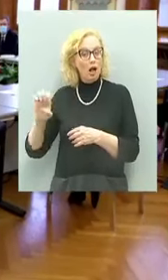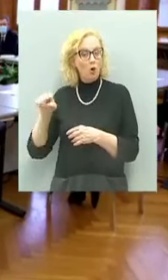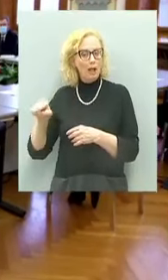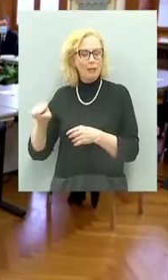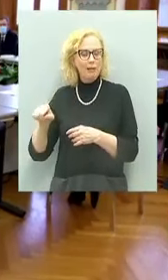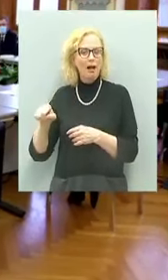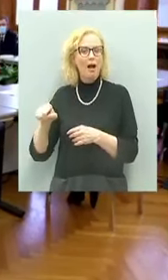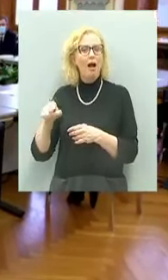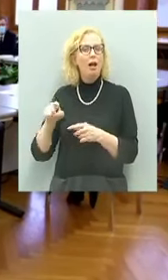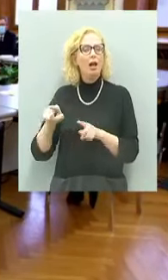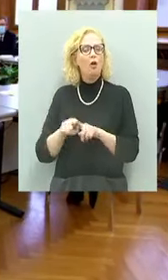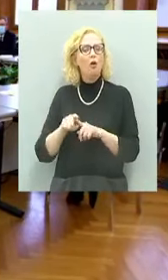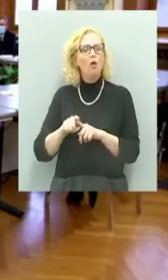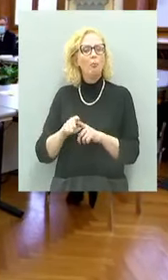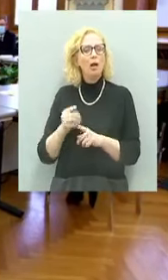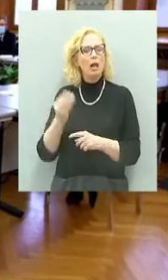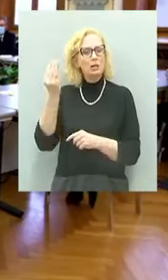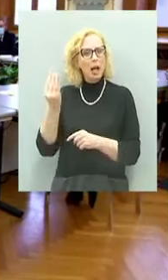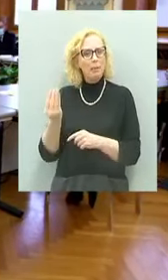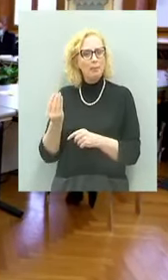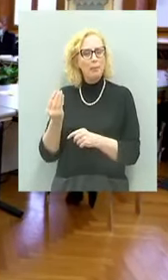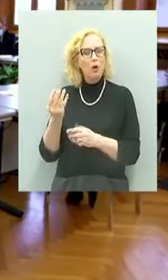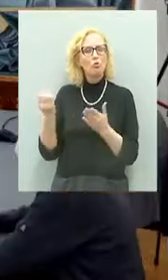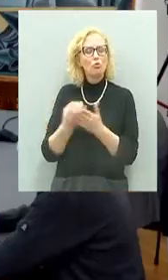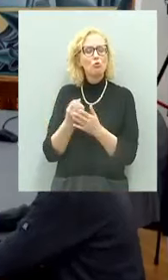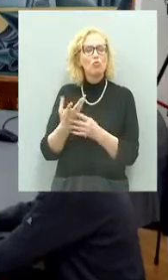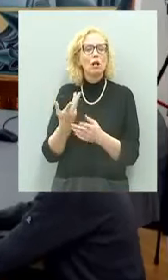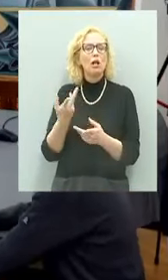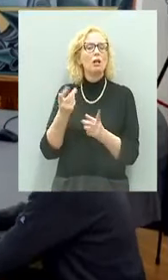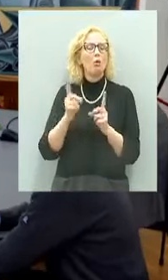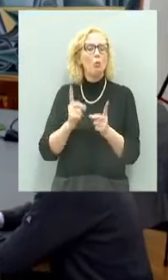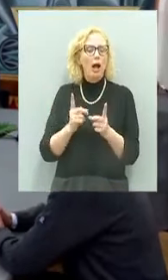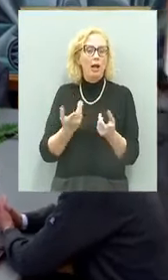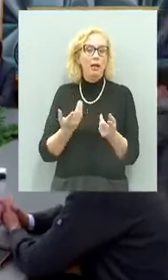emblematico di cosa significa il nazionalismo